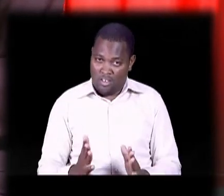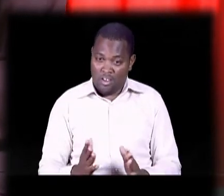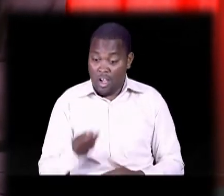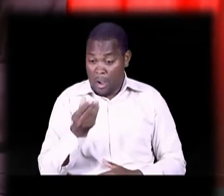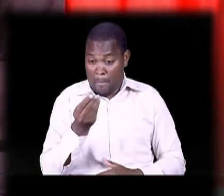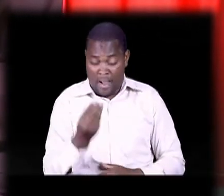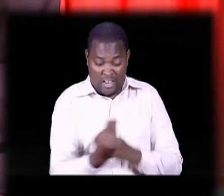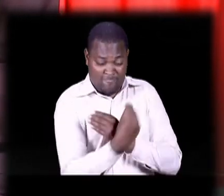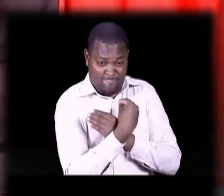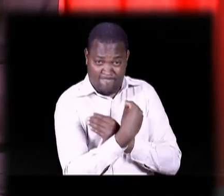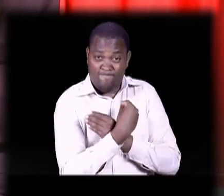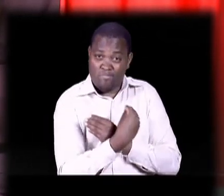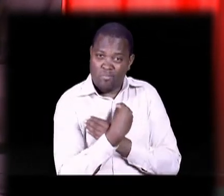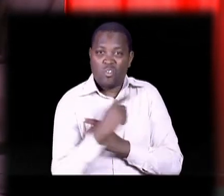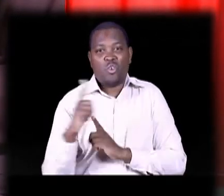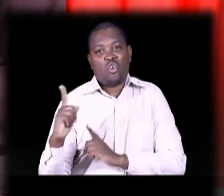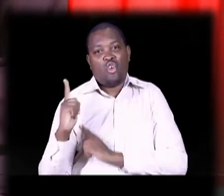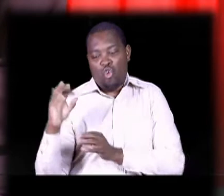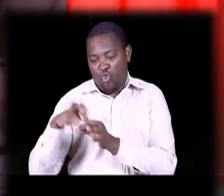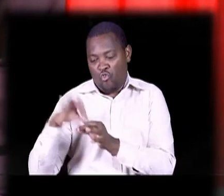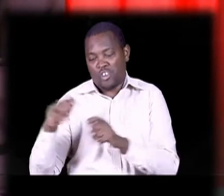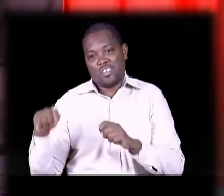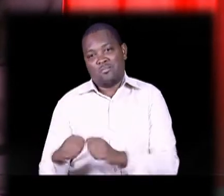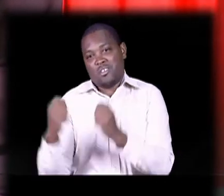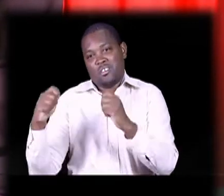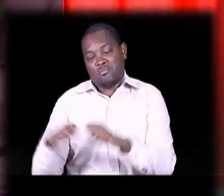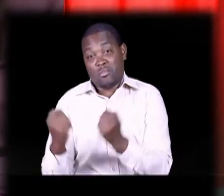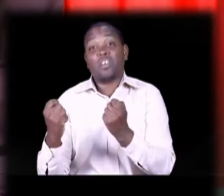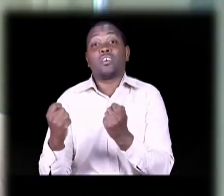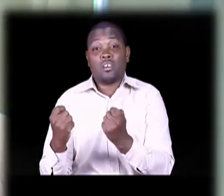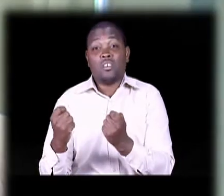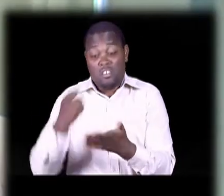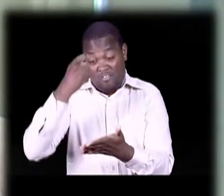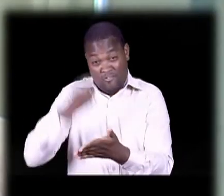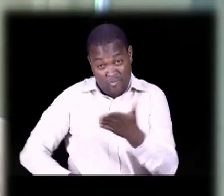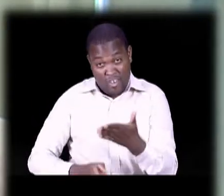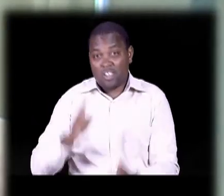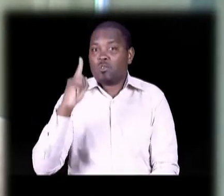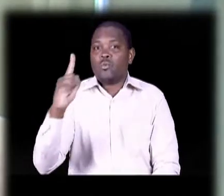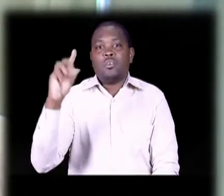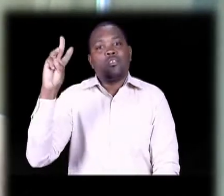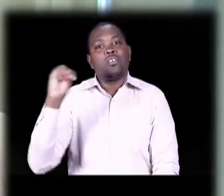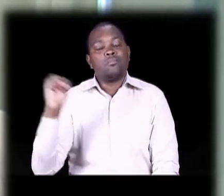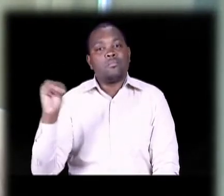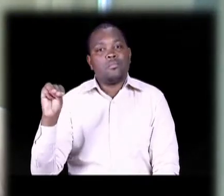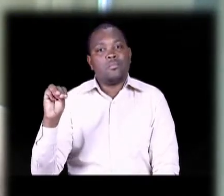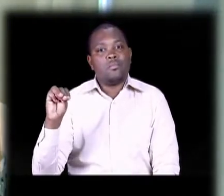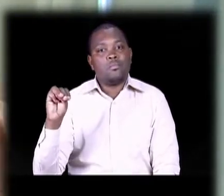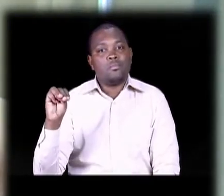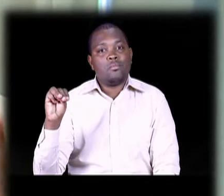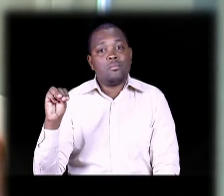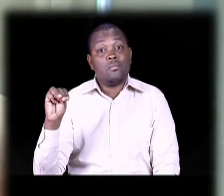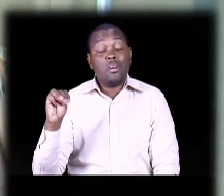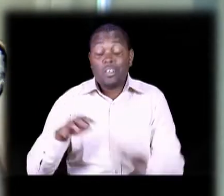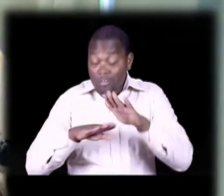an election offense Na faini yake ni milioni moja Iyo ndiyo ndogo kabisa Ndogo